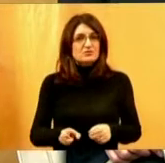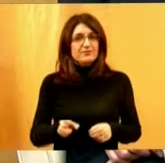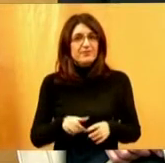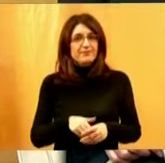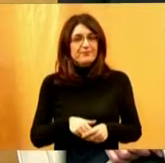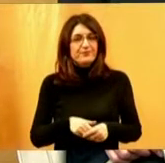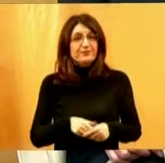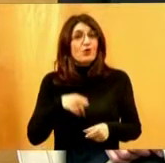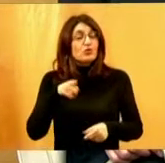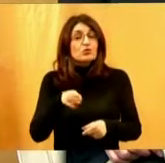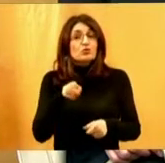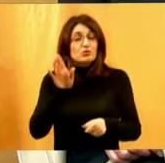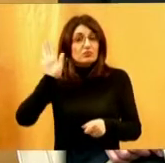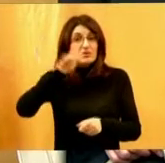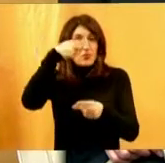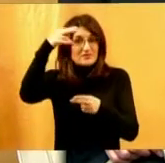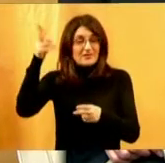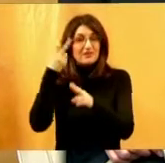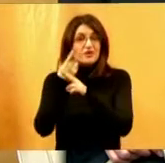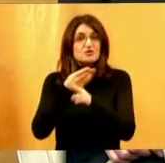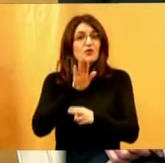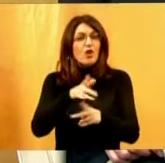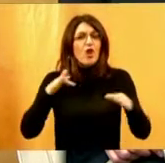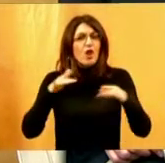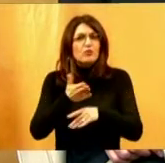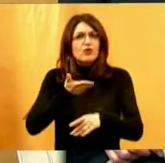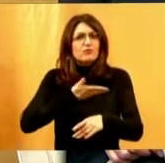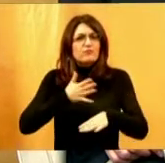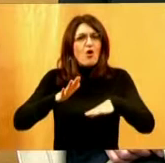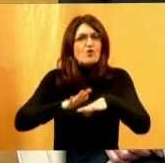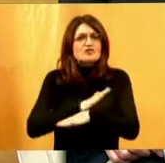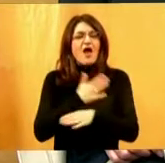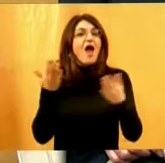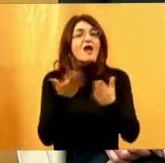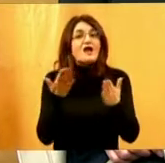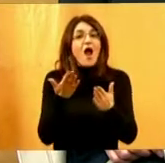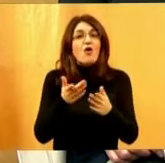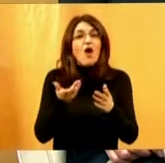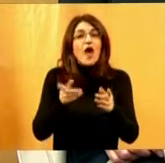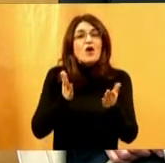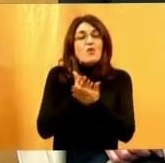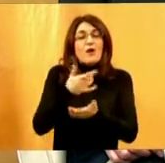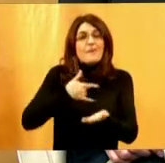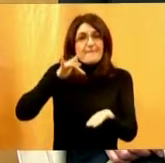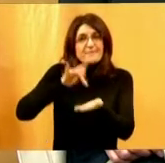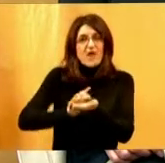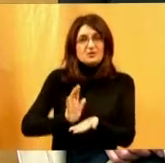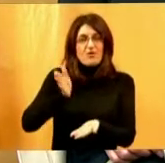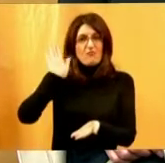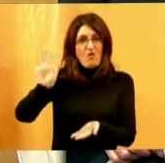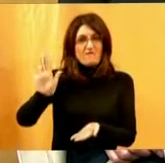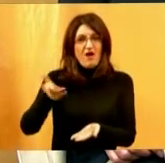to su bili načini da ljudi spoznaju kako se osjetiti u određenoj ulozi